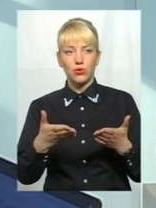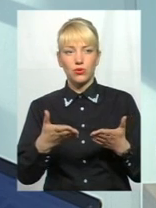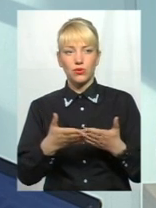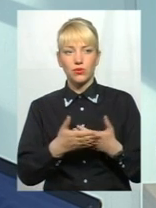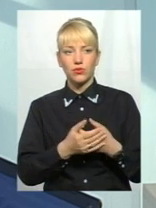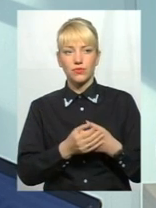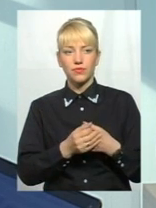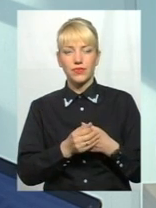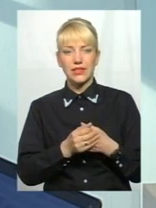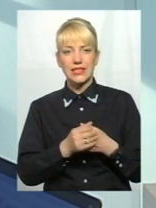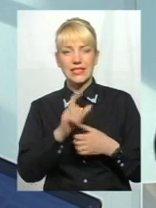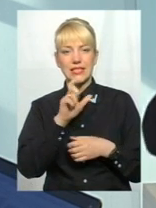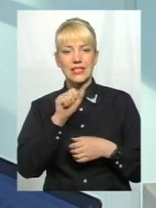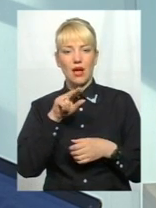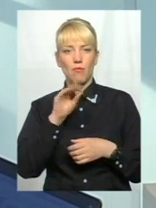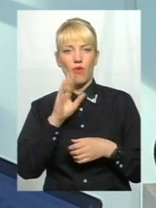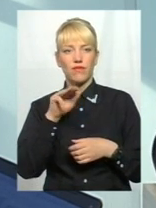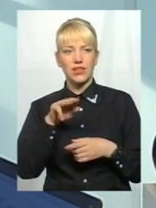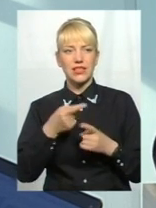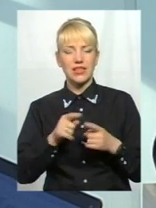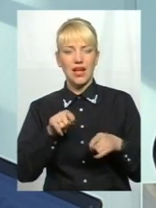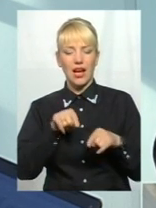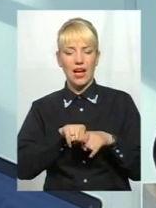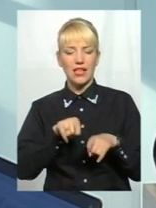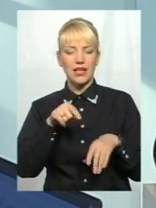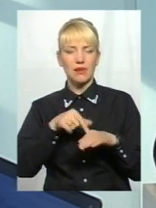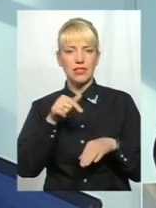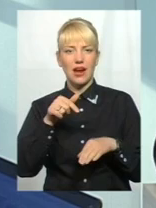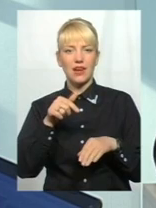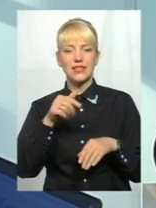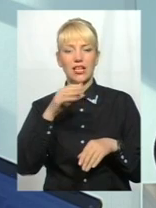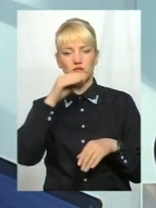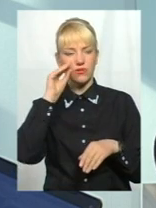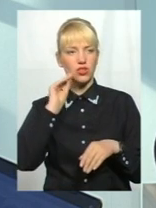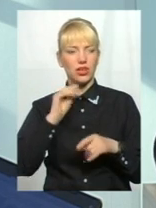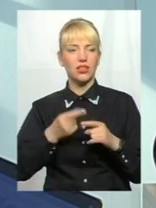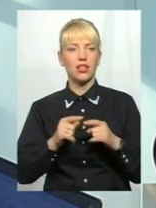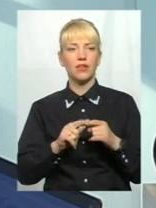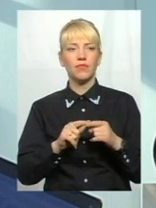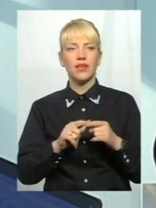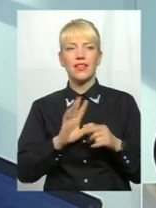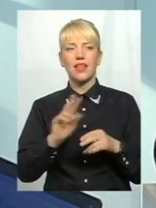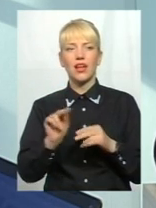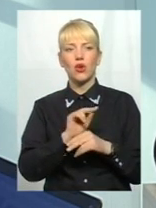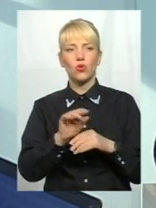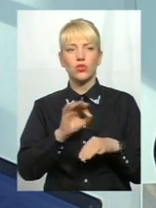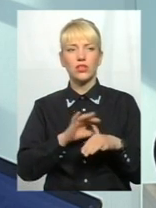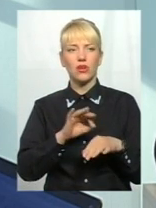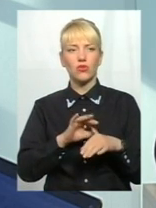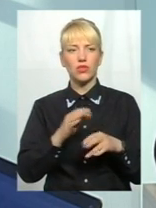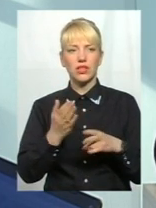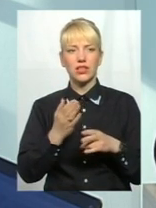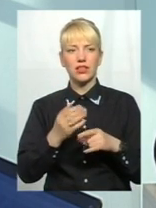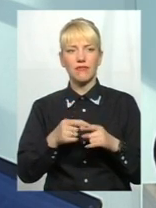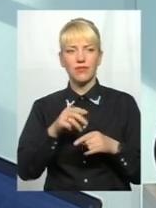не заповідь, заповідь – це така емоційна реакція Шевченка на слова про те, що він не лікується хворобою, яку він захарів Переяслові в